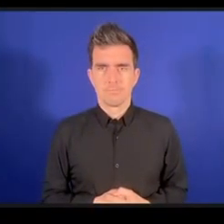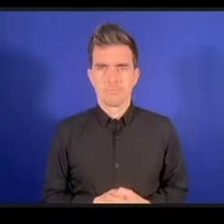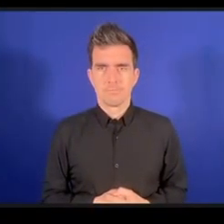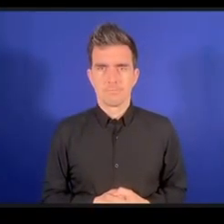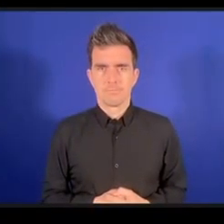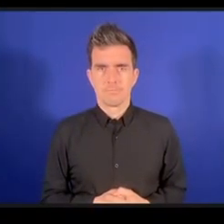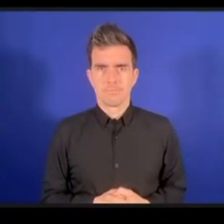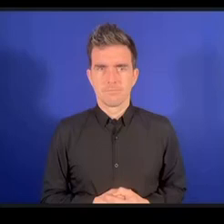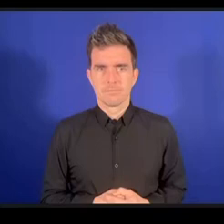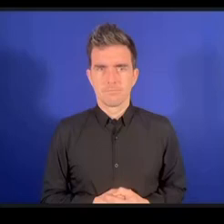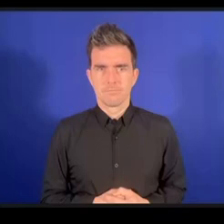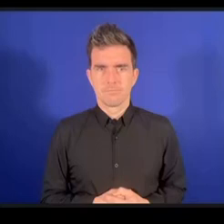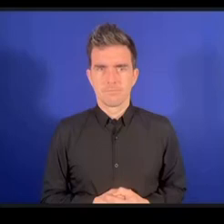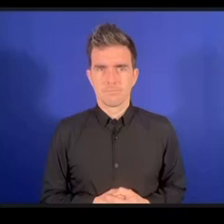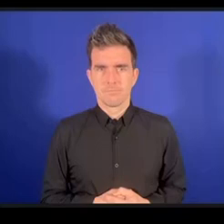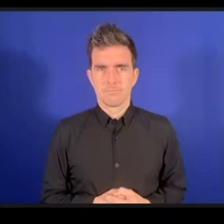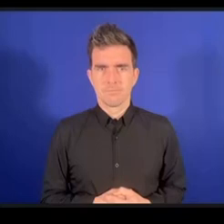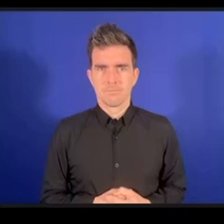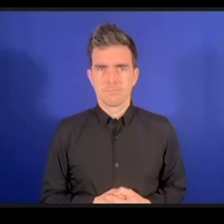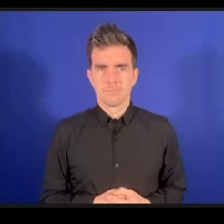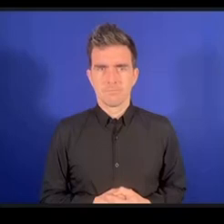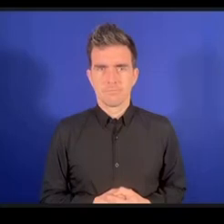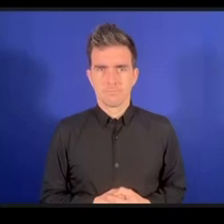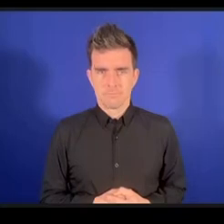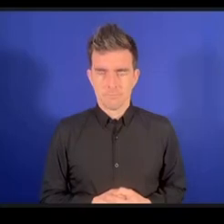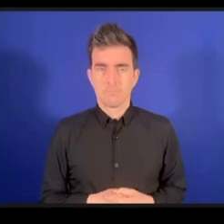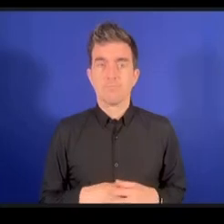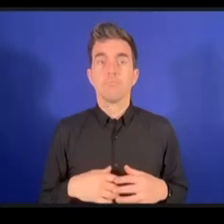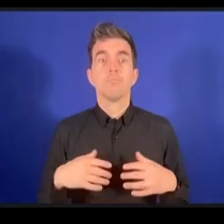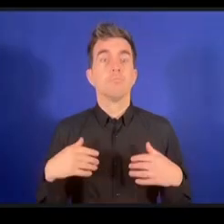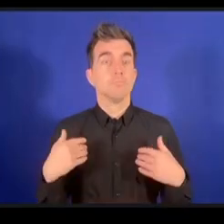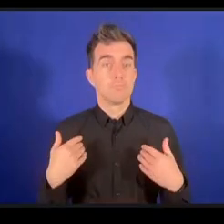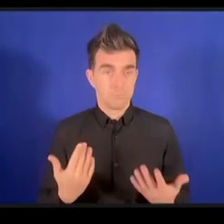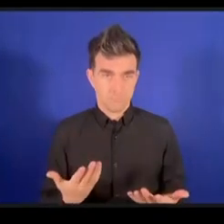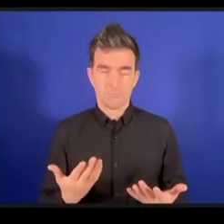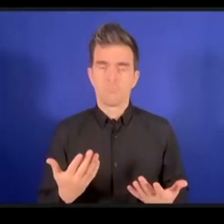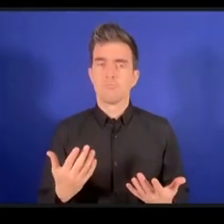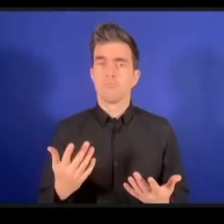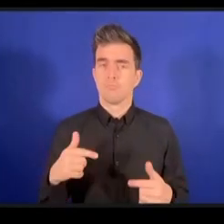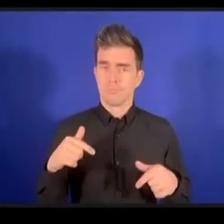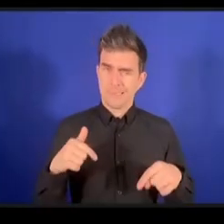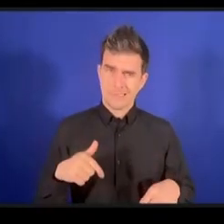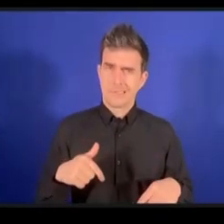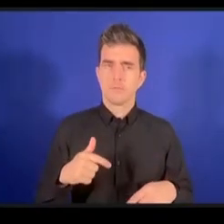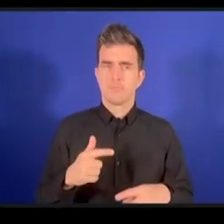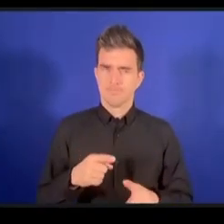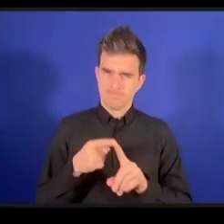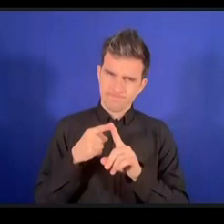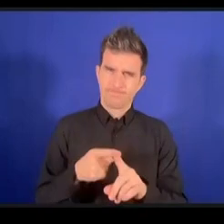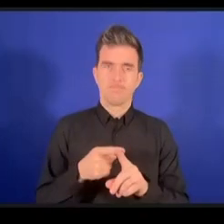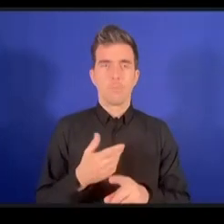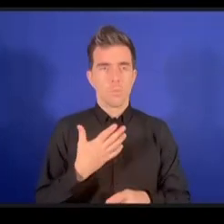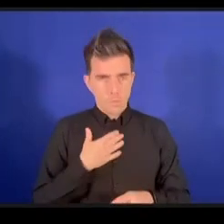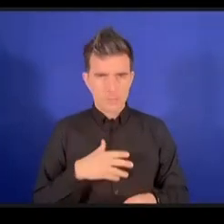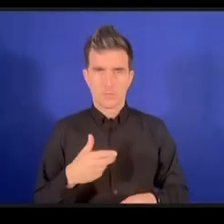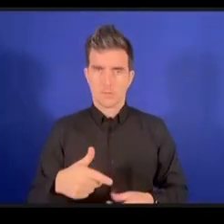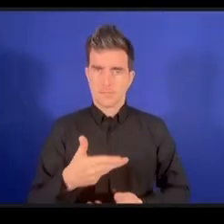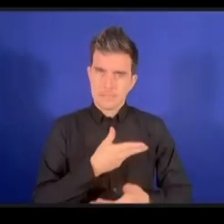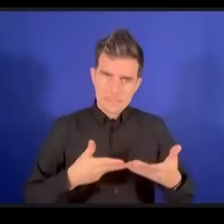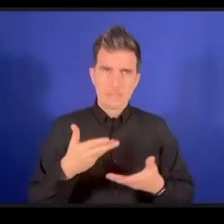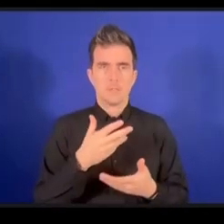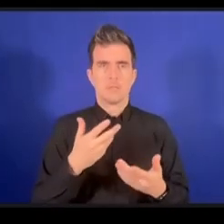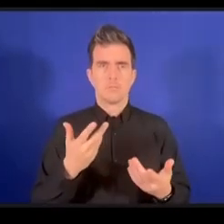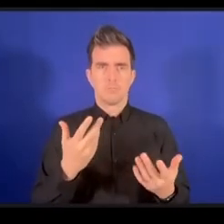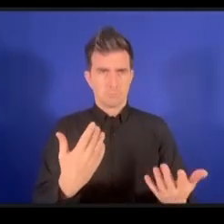إن هدفنا هو أن تكون هذه الجلسة تفاعلية قدر الإمكان فنحن